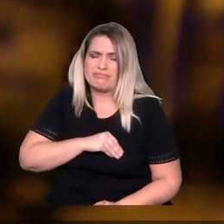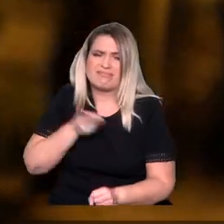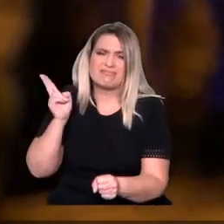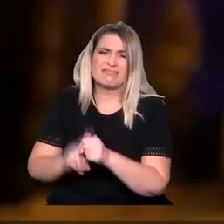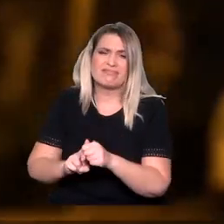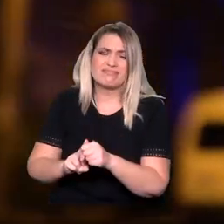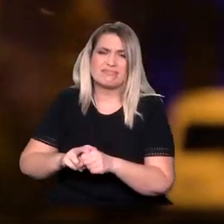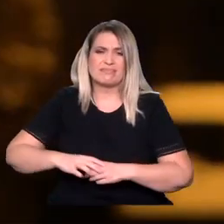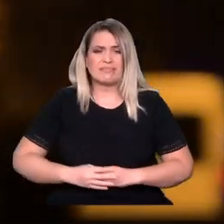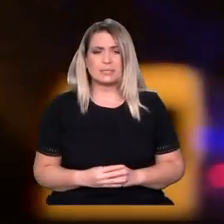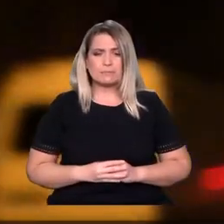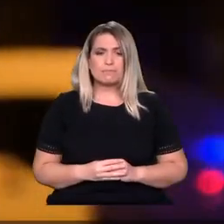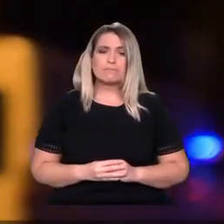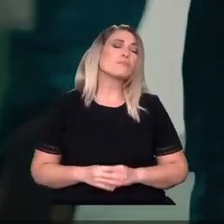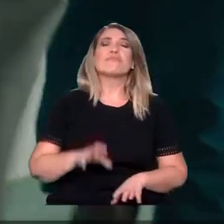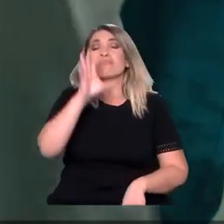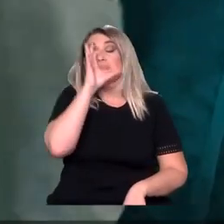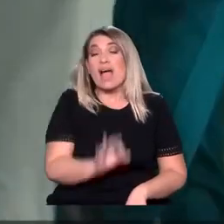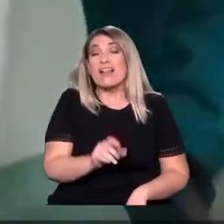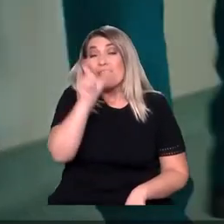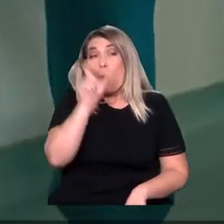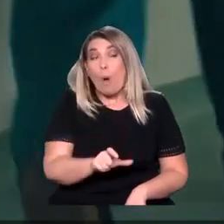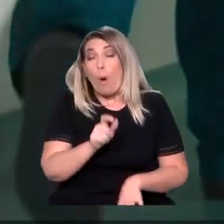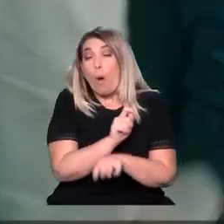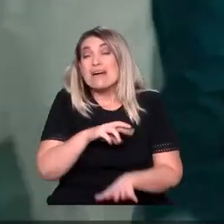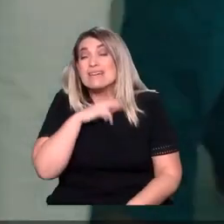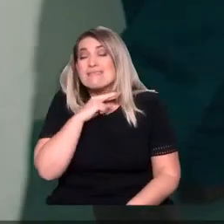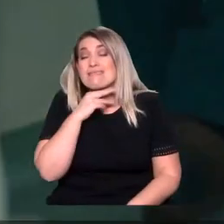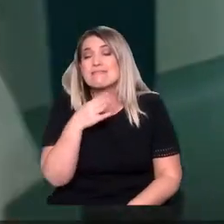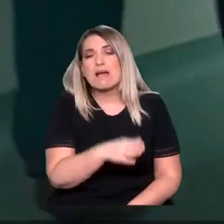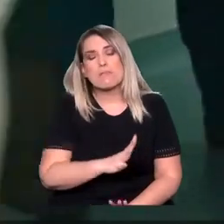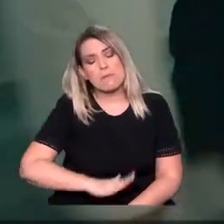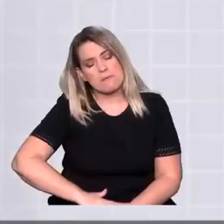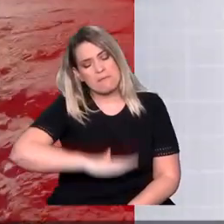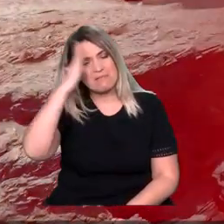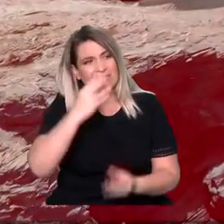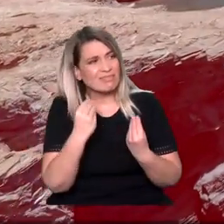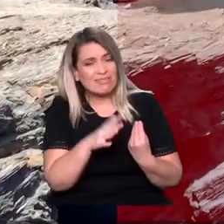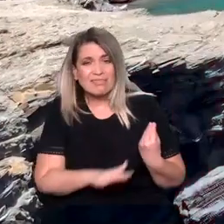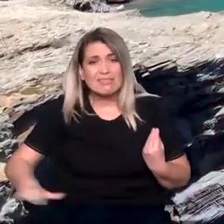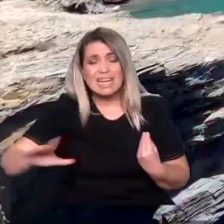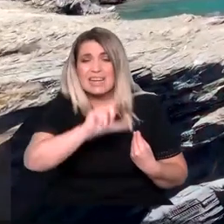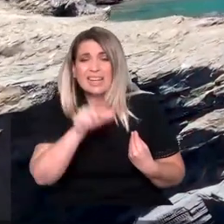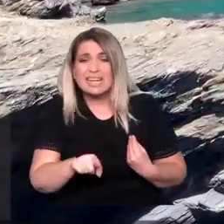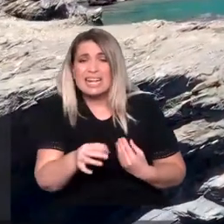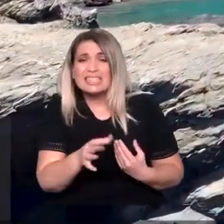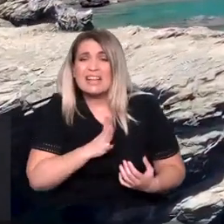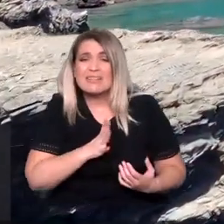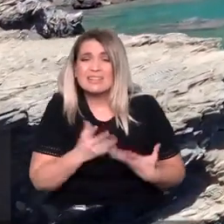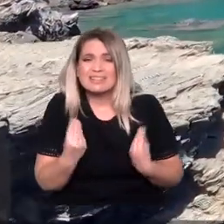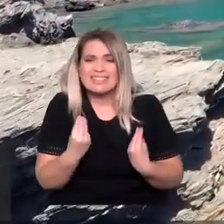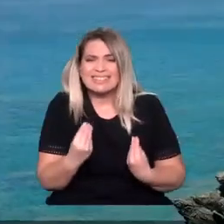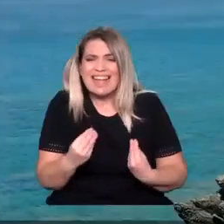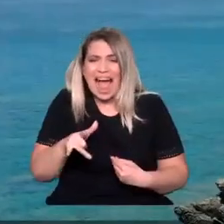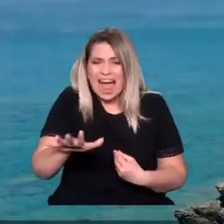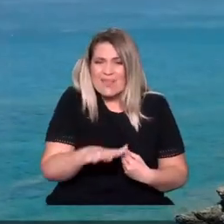Ο γαμπρός του άτυχου άνδρα, αγανακτισμένος, περιγράφει πόσο αβοήθητη είναι οι κάτοικοι του νησιού. Μιλάμε τώρα για αεροδρόμι του Σκαρπάθου. Ξέρετε τι ένιει